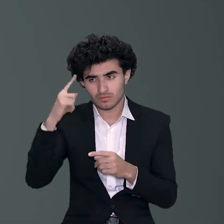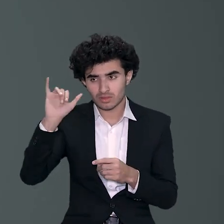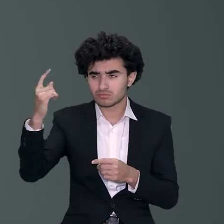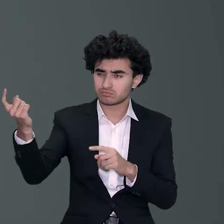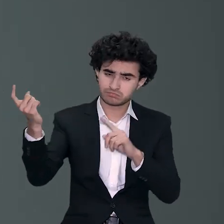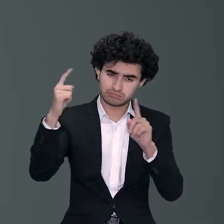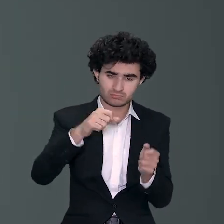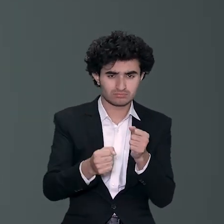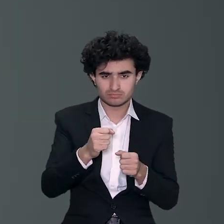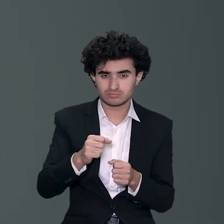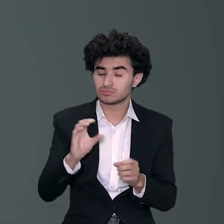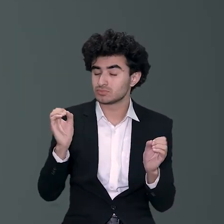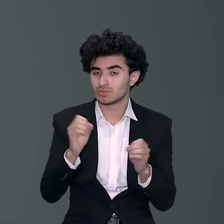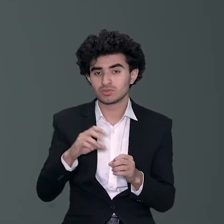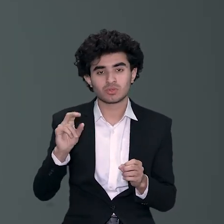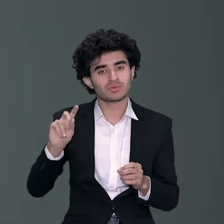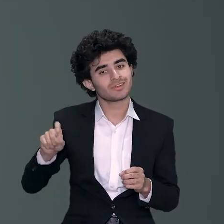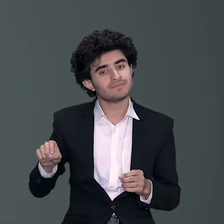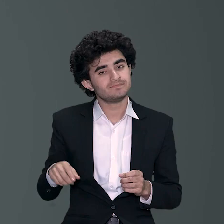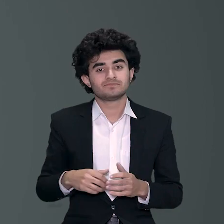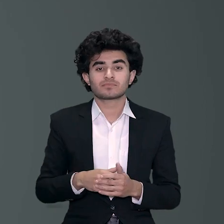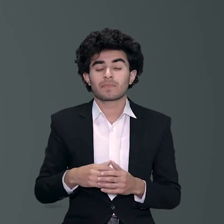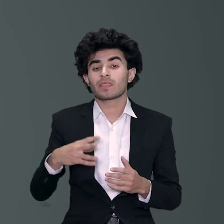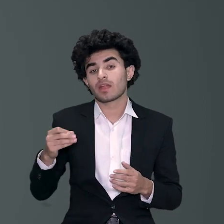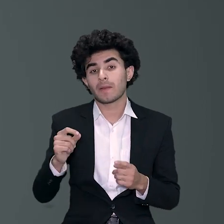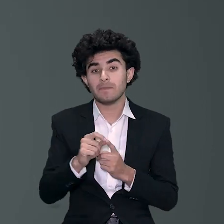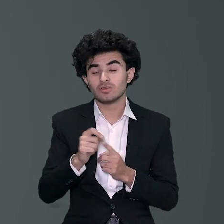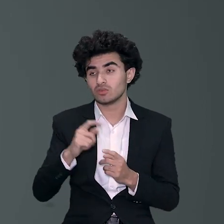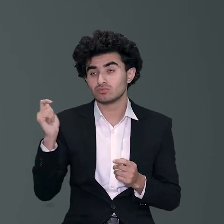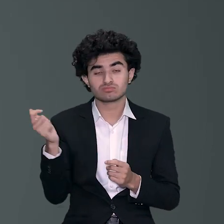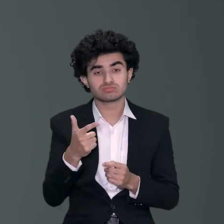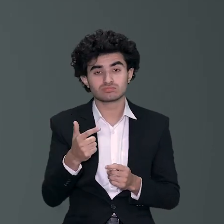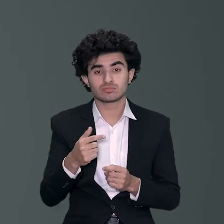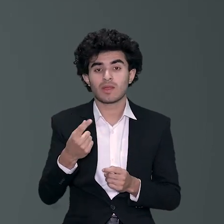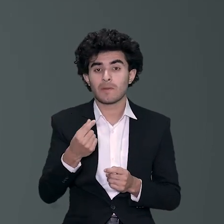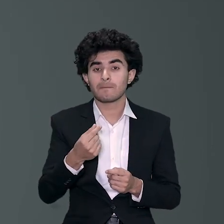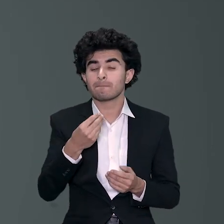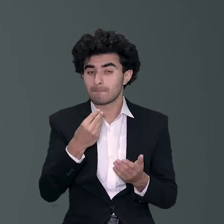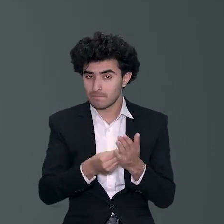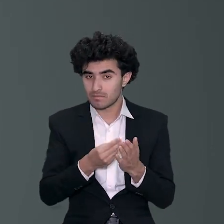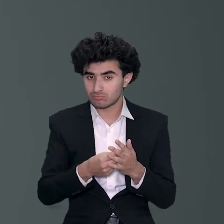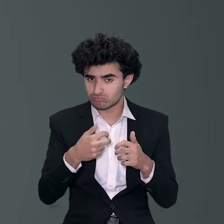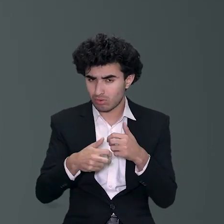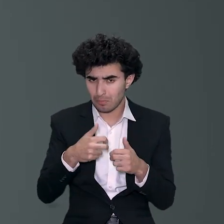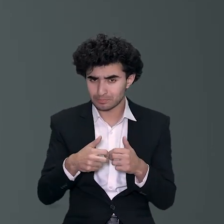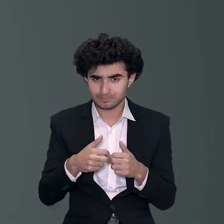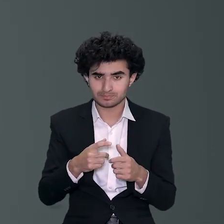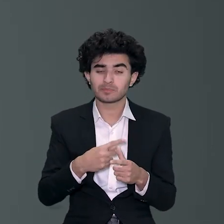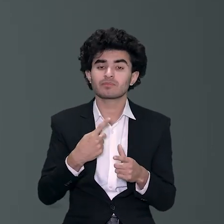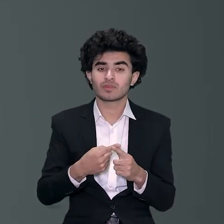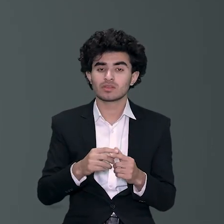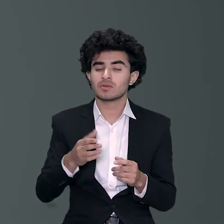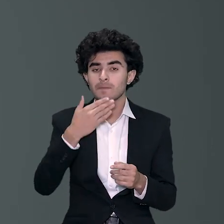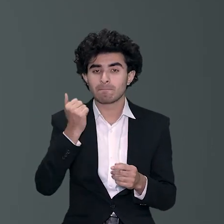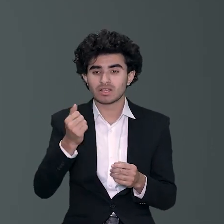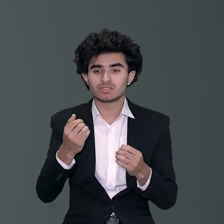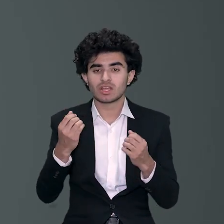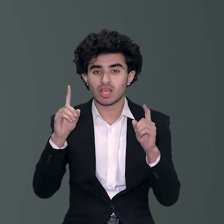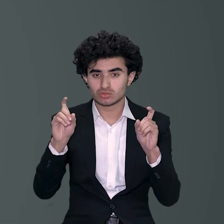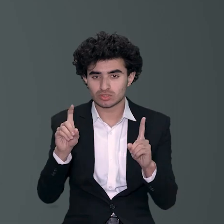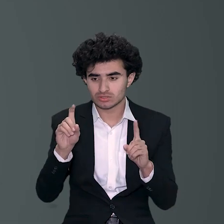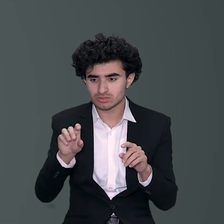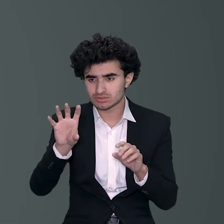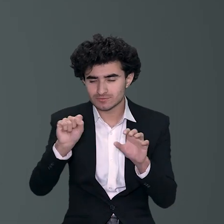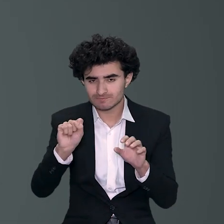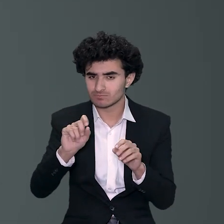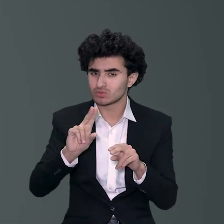FSE کے concept کلیر کرنا چاہ رہے وہ صرف اپنی CSS کی تیاری کرنا چاہ رہے similarly کوئی بھی ایسے سٹوڈن پاکستان میں نہیں ہونا چاہیے